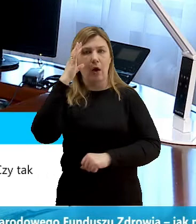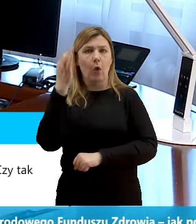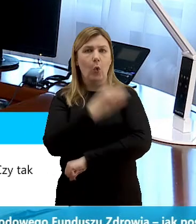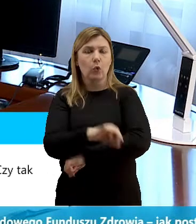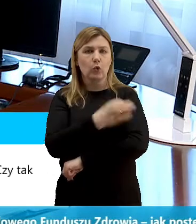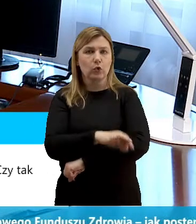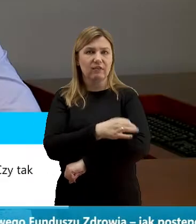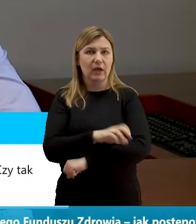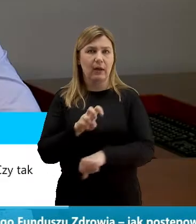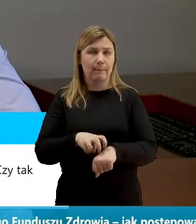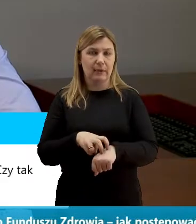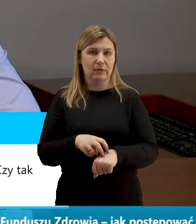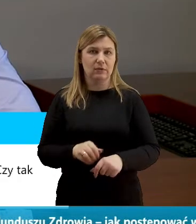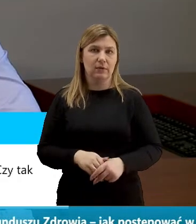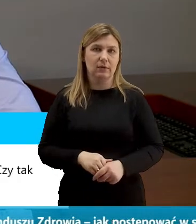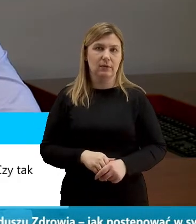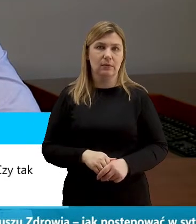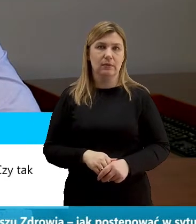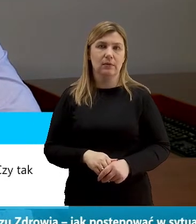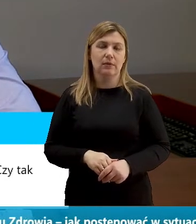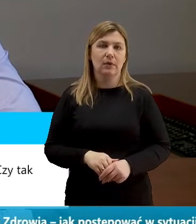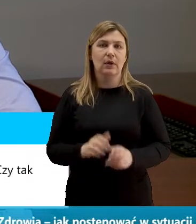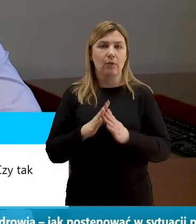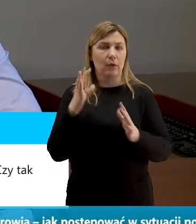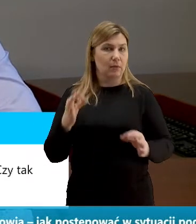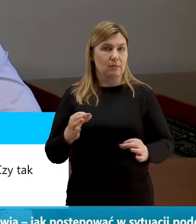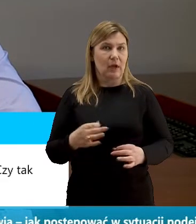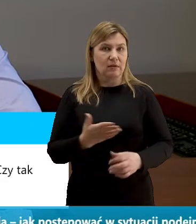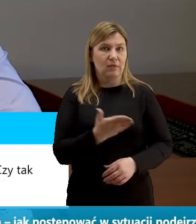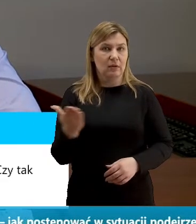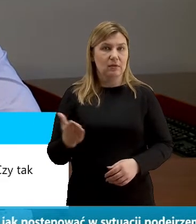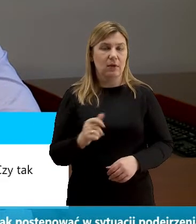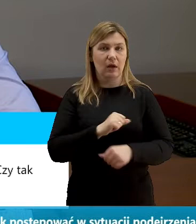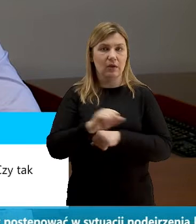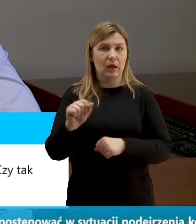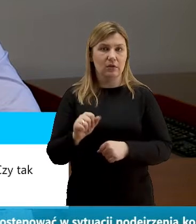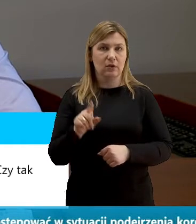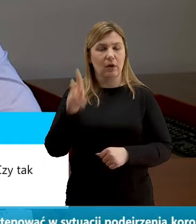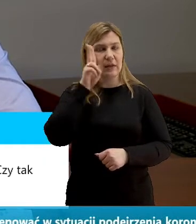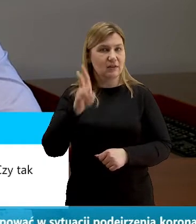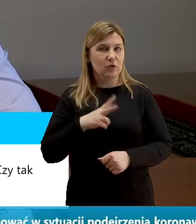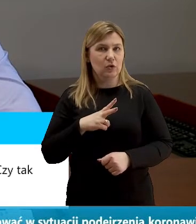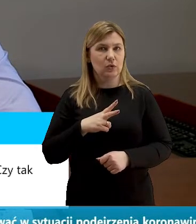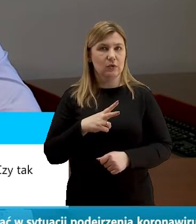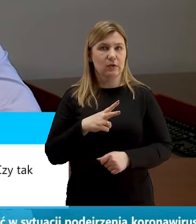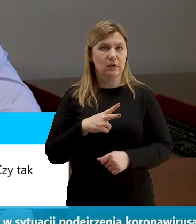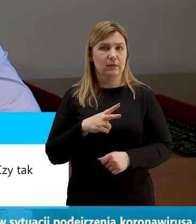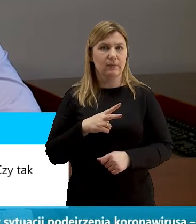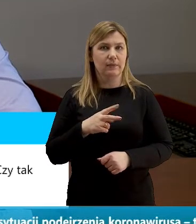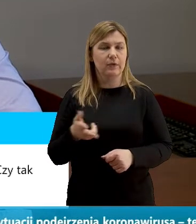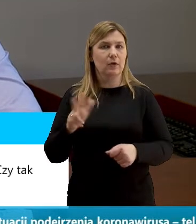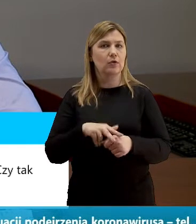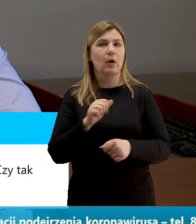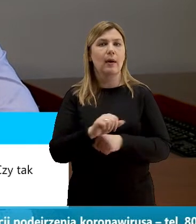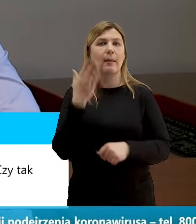Medycznego Proszę Państwa są to instytucje które są bardzo ważne na